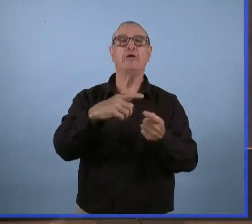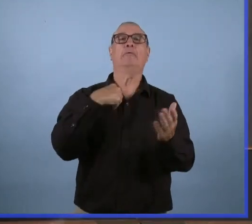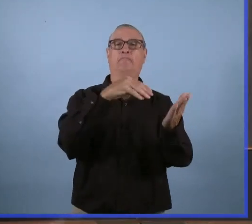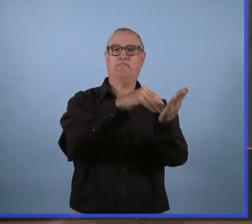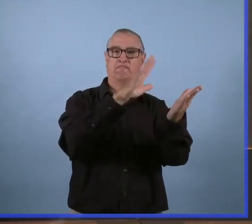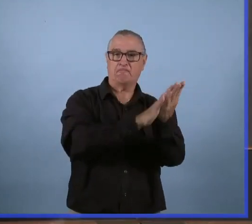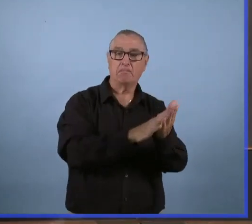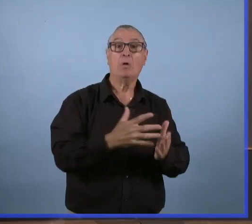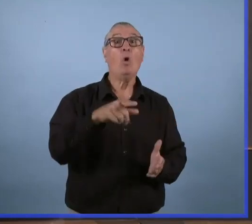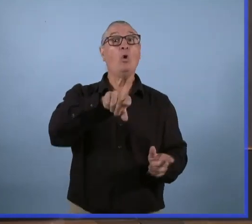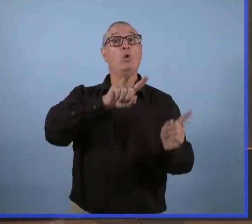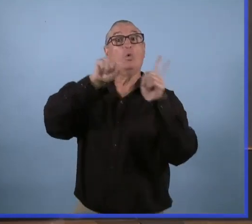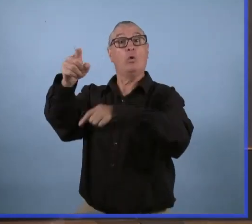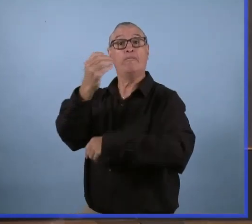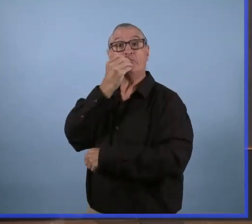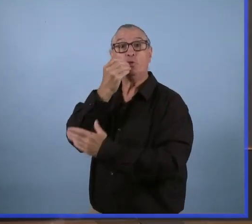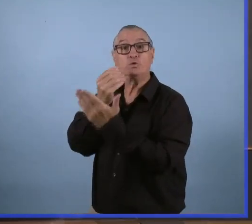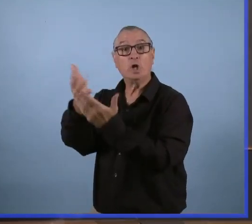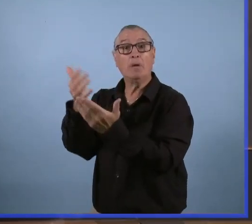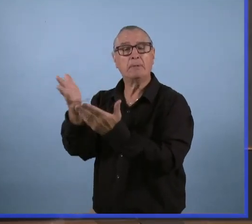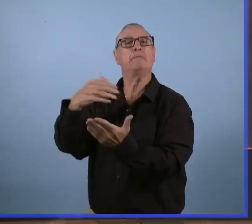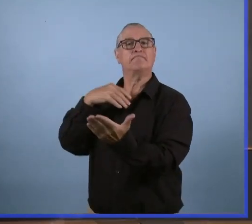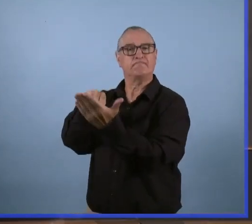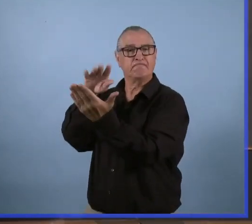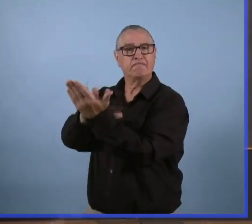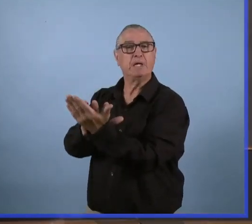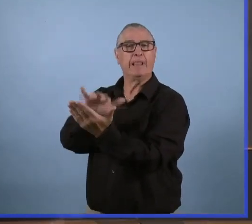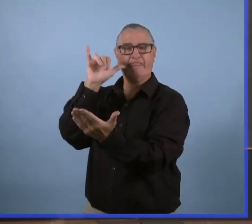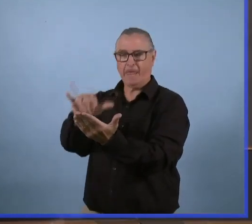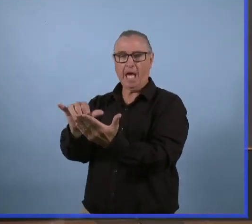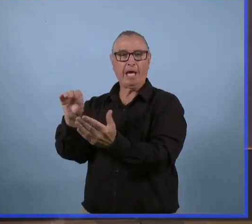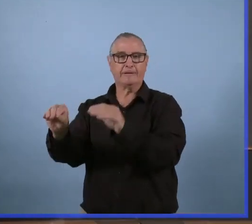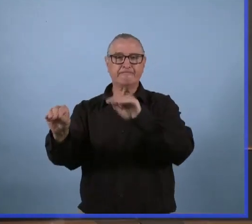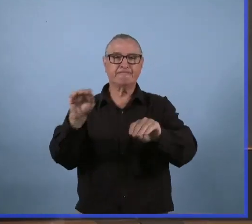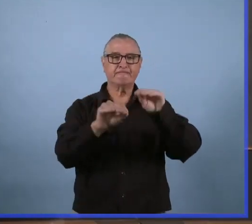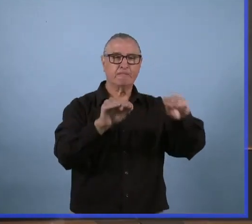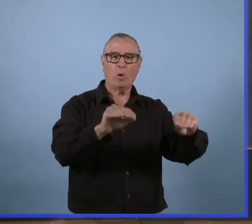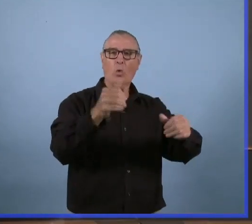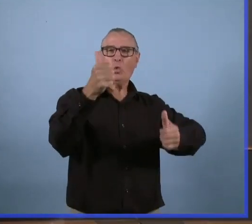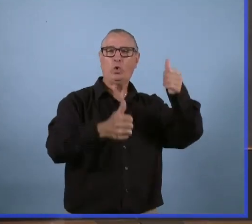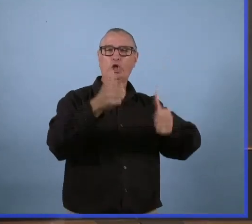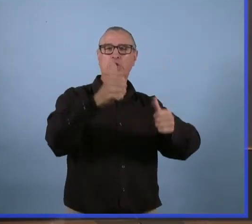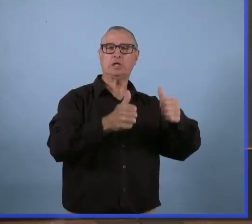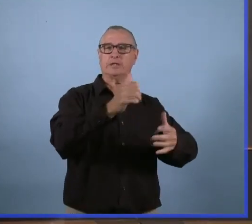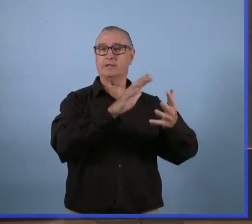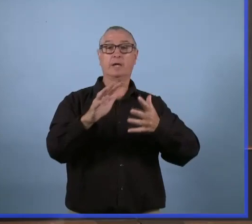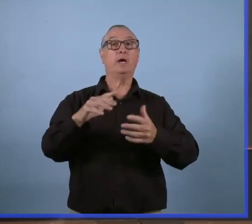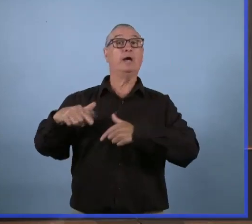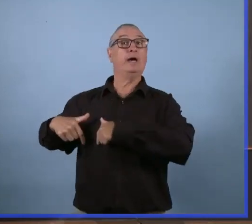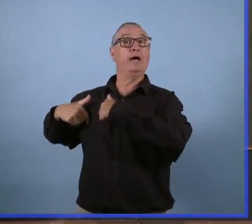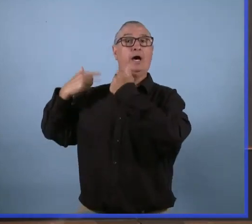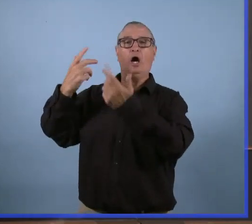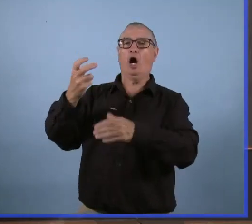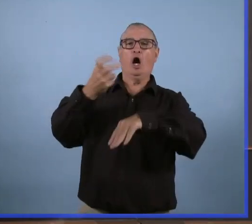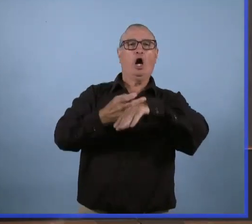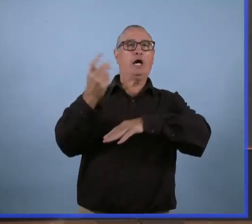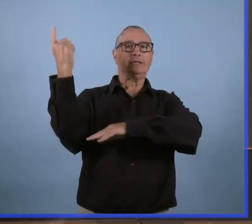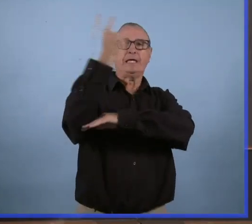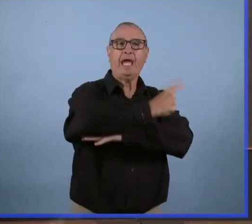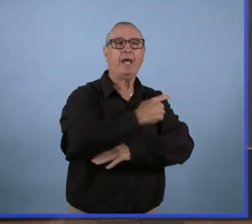faire l'épicerie. Ça peut être difficile alors de confirmer un endroit précis, une date précise ou une heure précise.